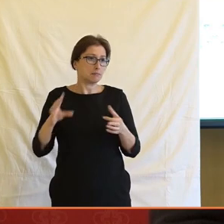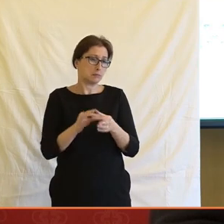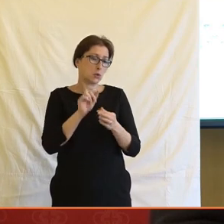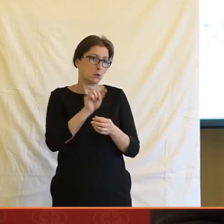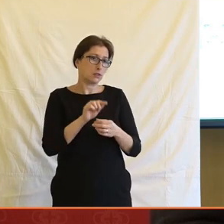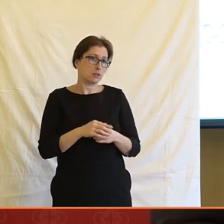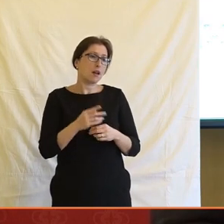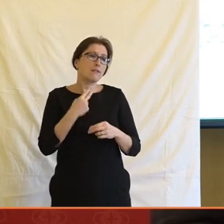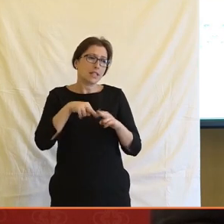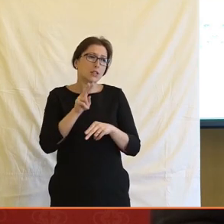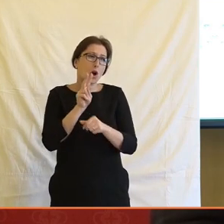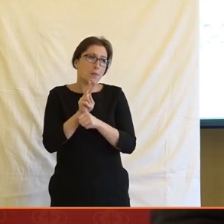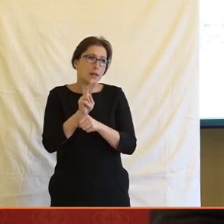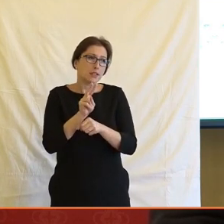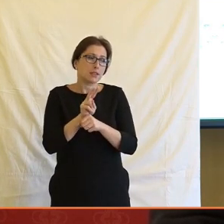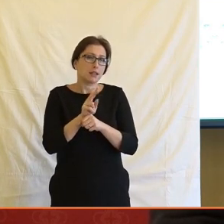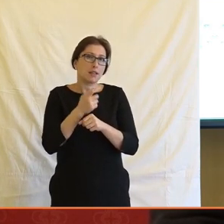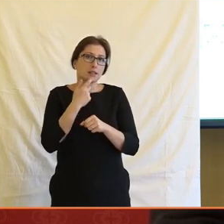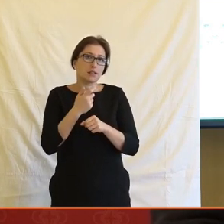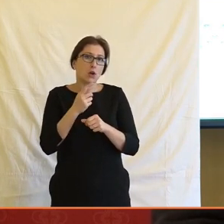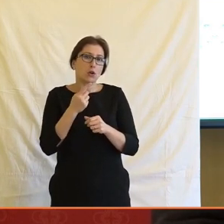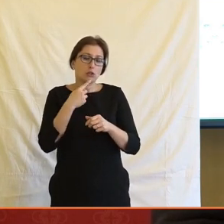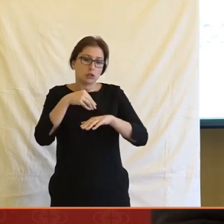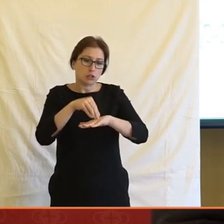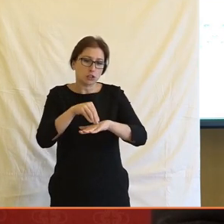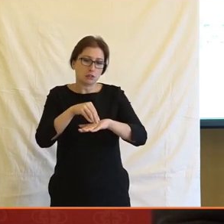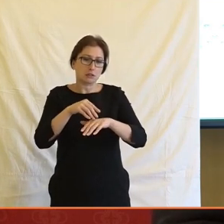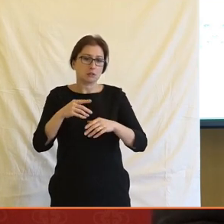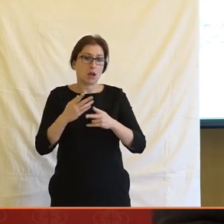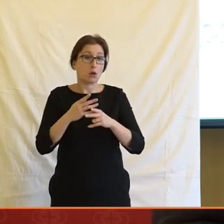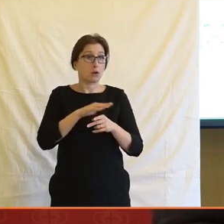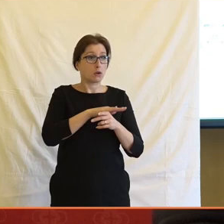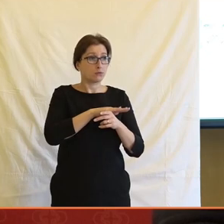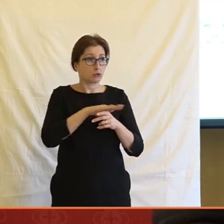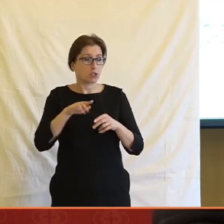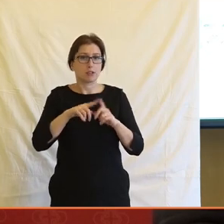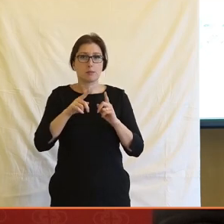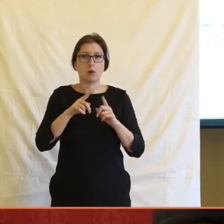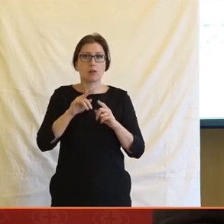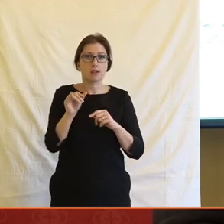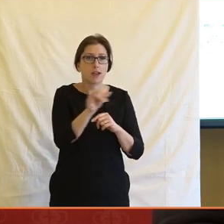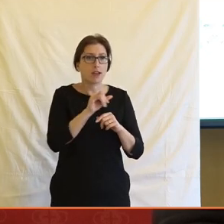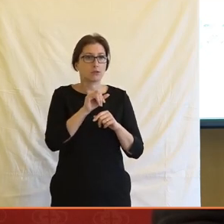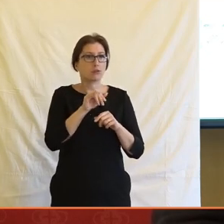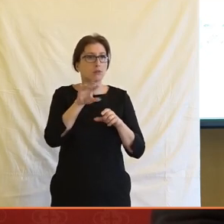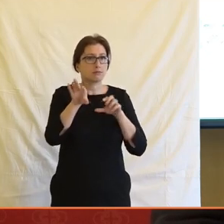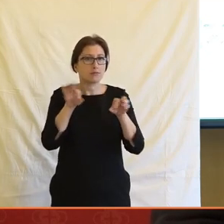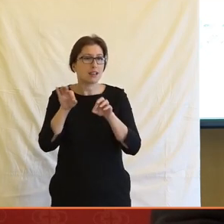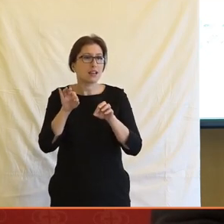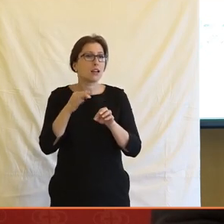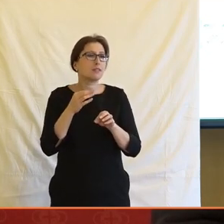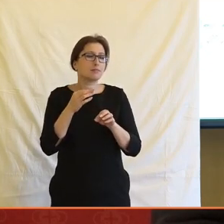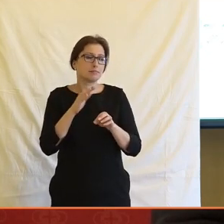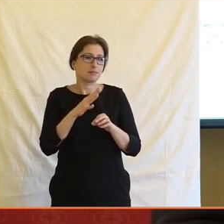Byl bych hodně opatrnej k tomu nějakým způsobem přeceňovat nebo kvantifikovat přesně dopad různých doporučovacích